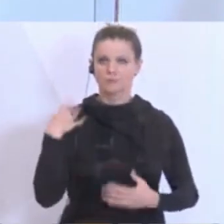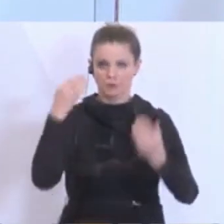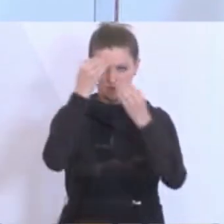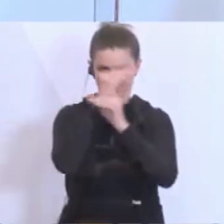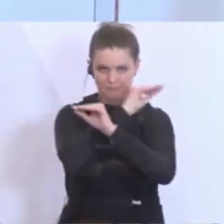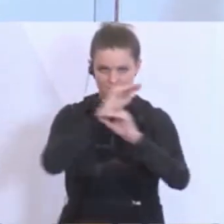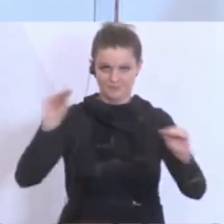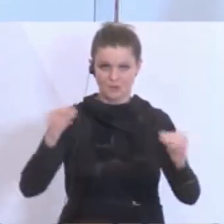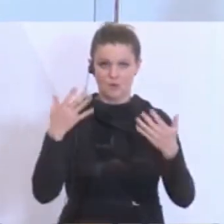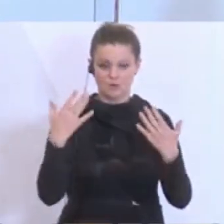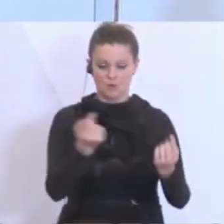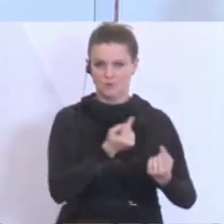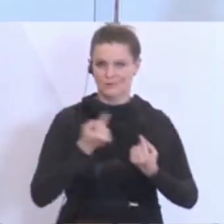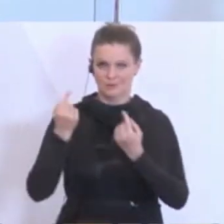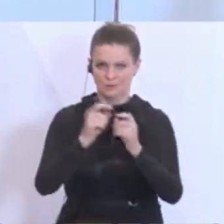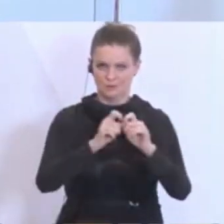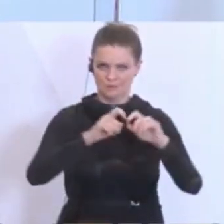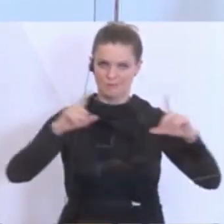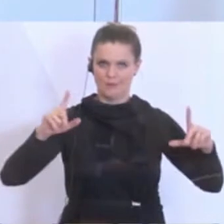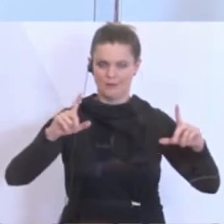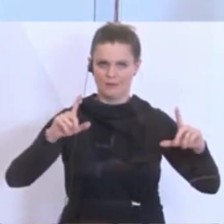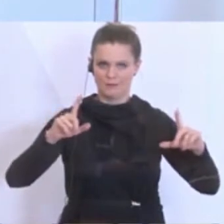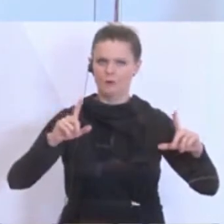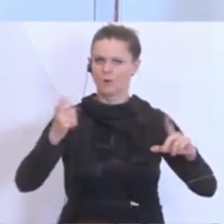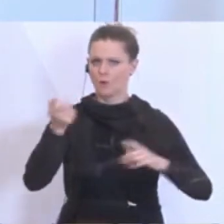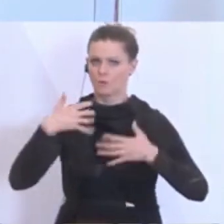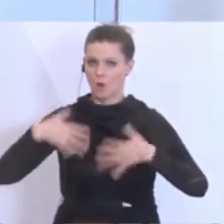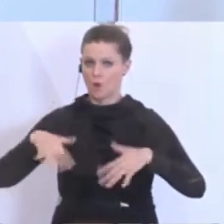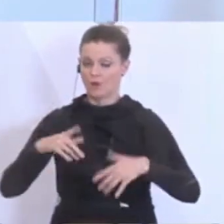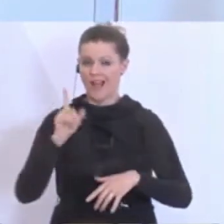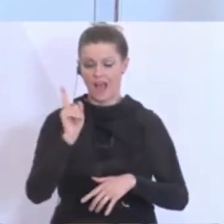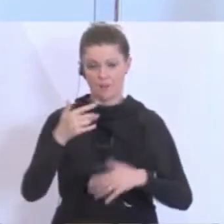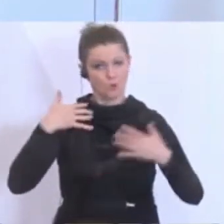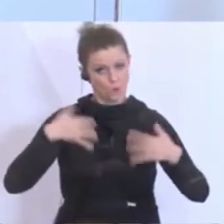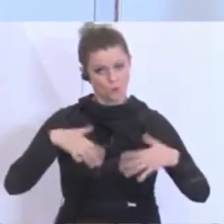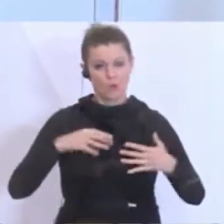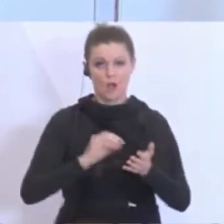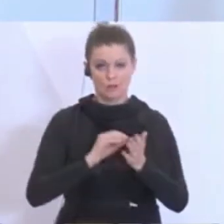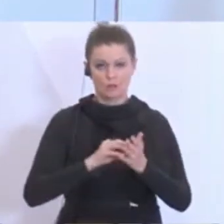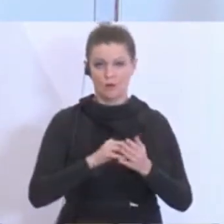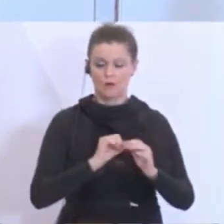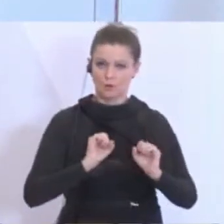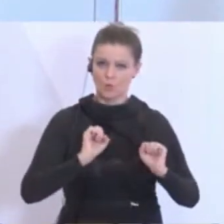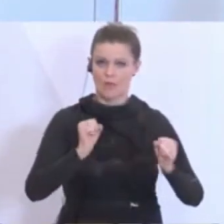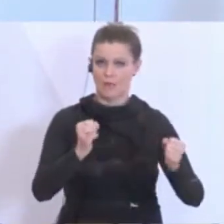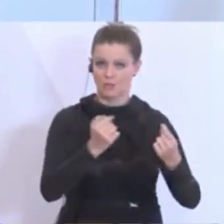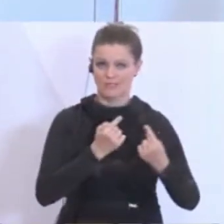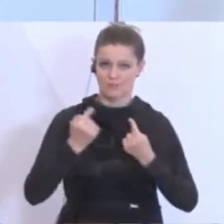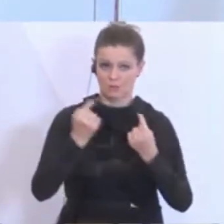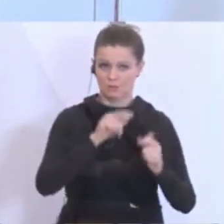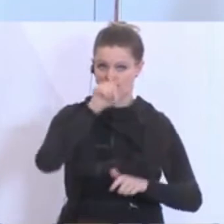Lagebild, auch wenn jetzt Lockerungen verkündet worden sind, extrem dynamisch ist und die Zahl der tatsächlich